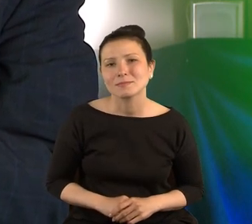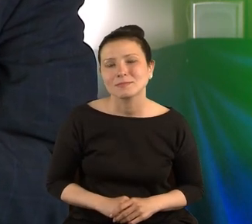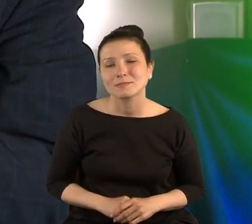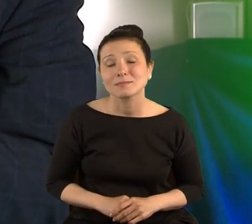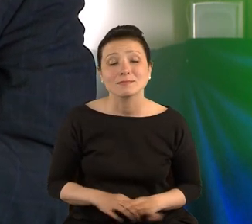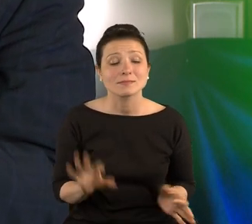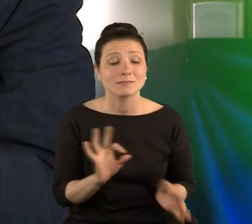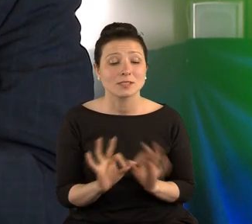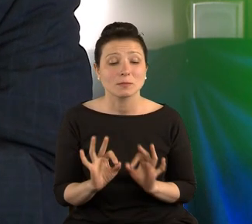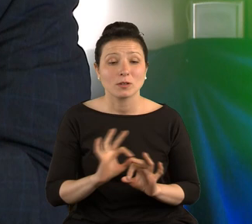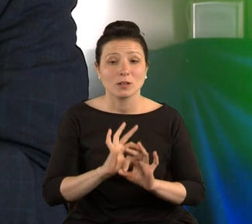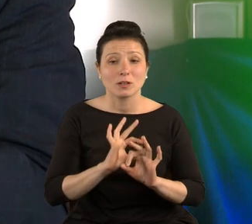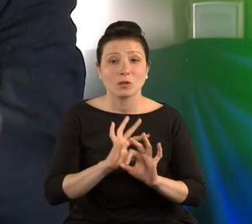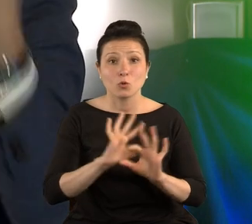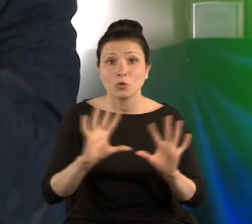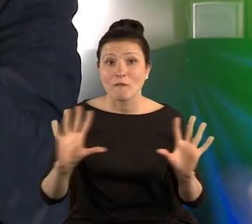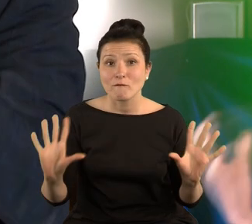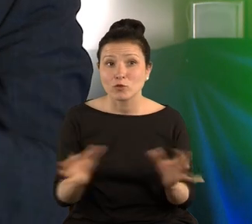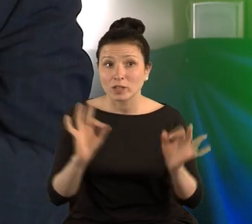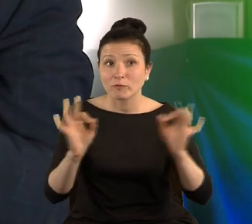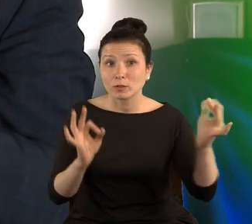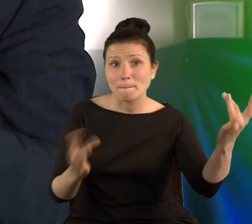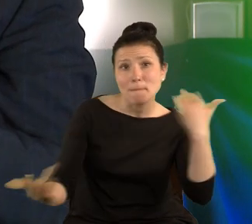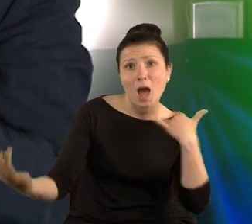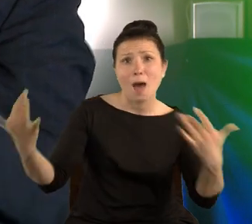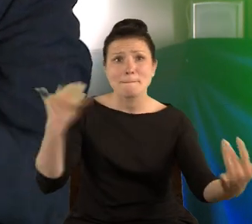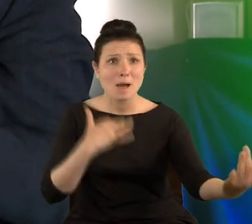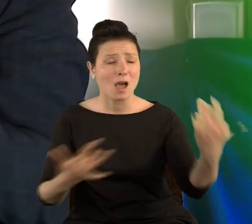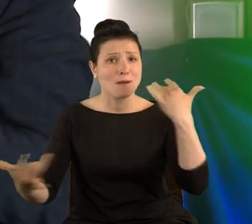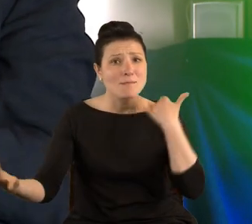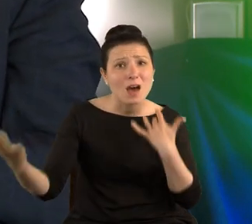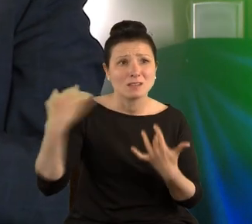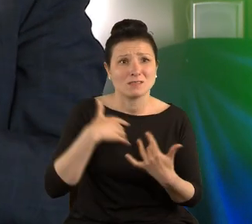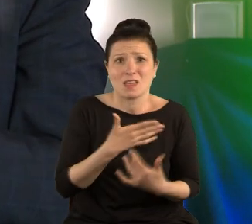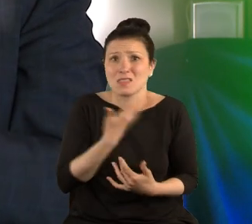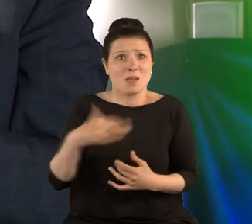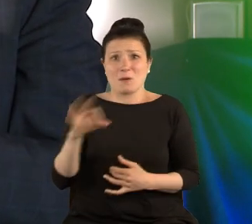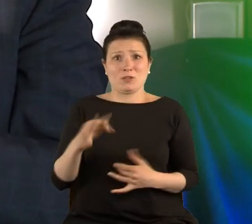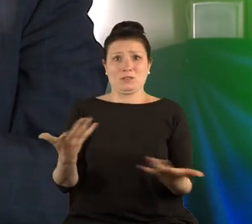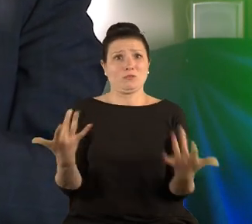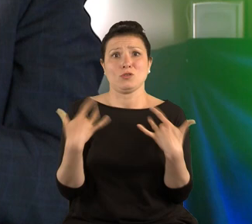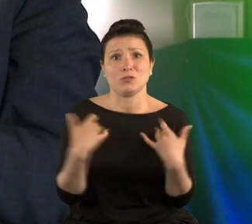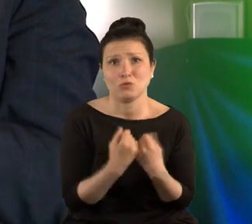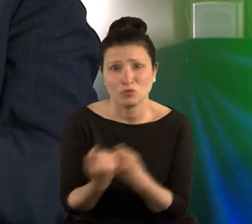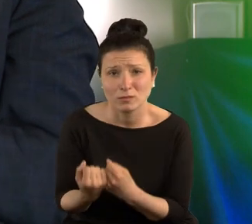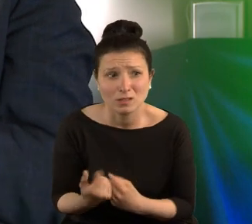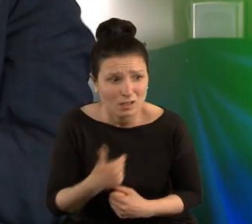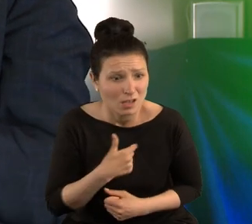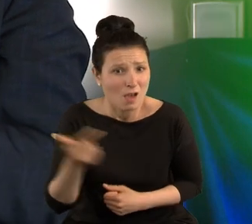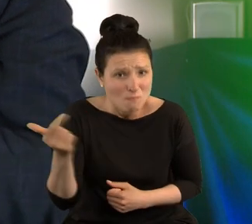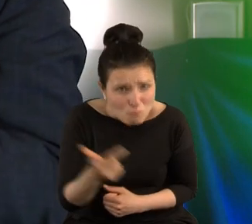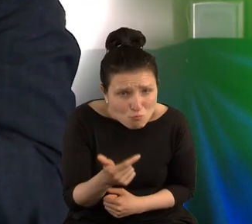gdyby to wszystko do mnie dolatywało, ja nie mam szansy przeżyć. Ja przecież muszę